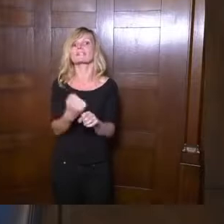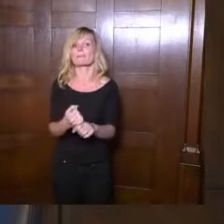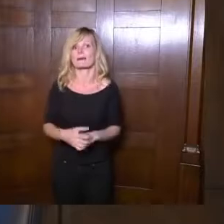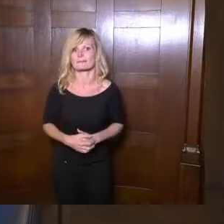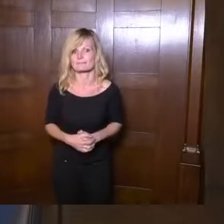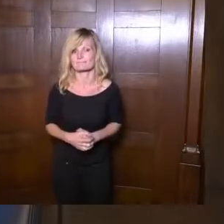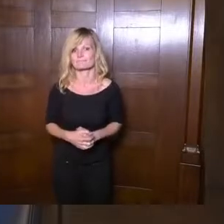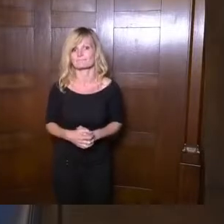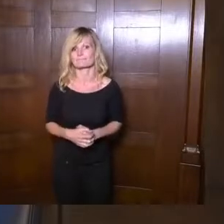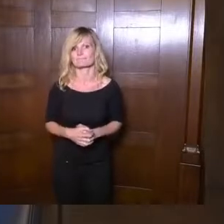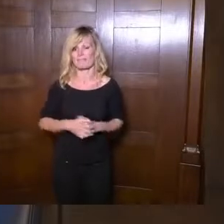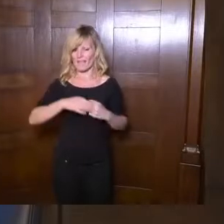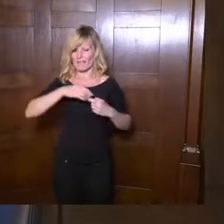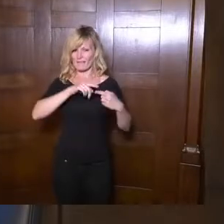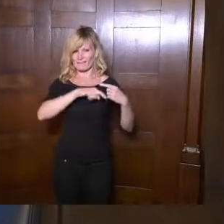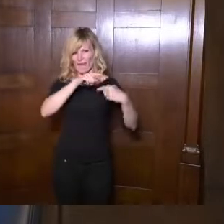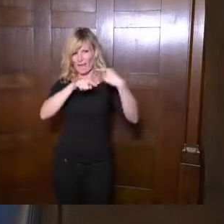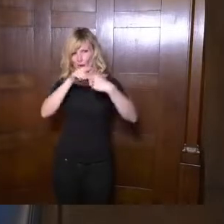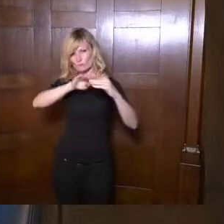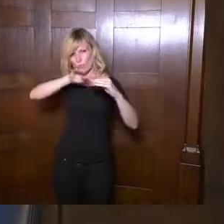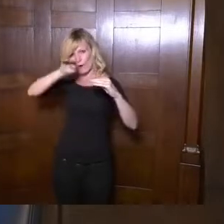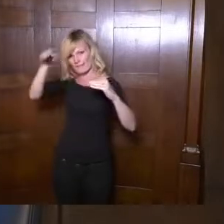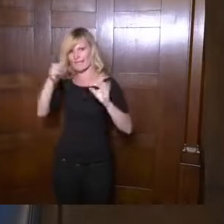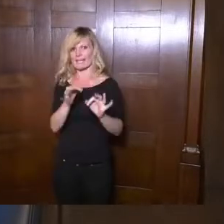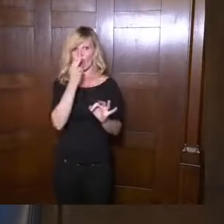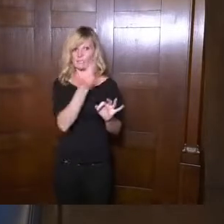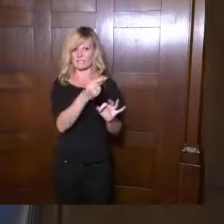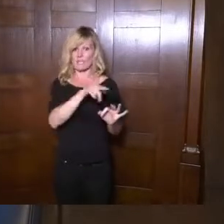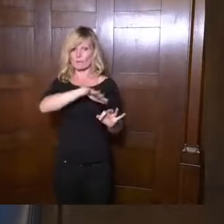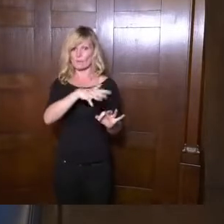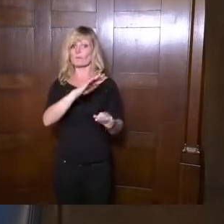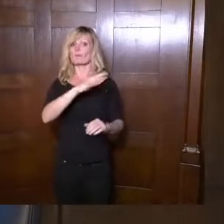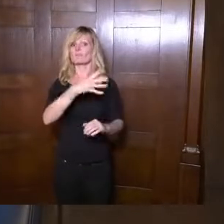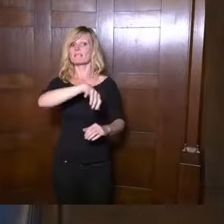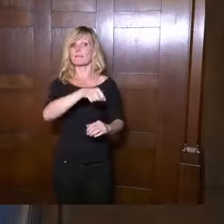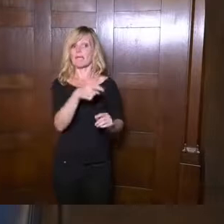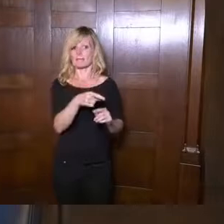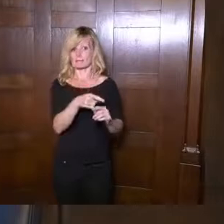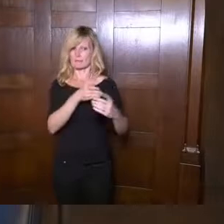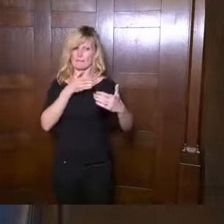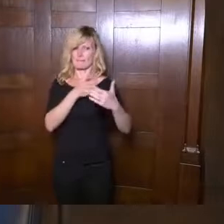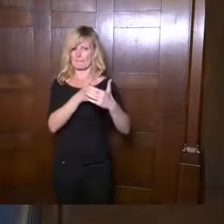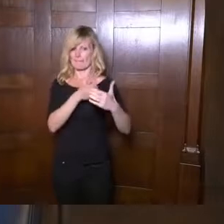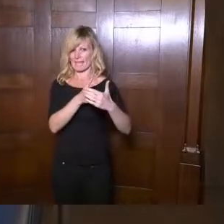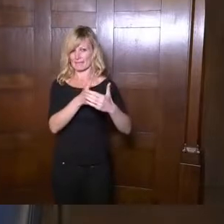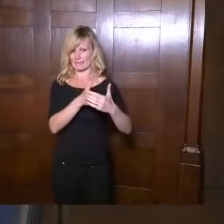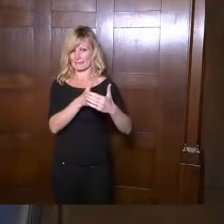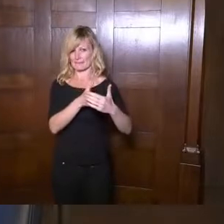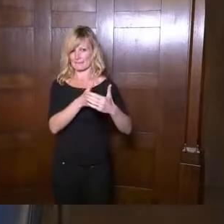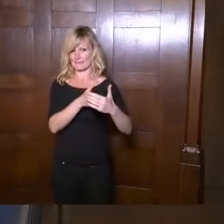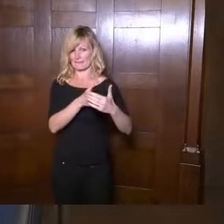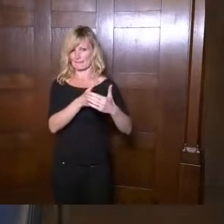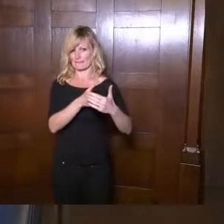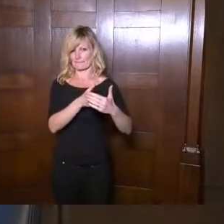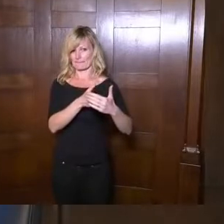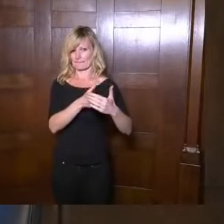Man kann aus der Verlaufskurve genau erkennen, am 5. März endete bereits das